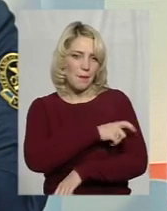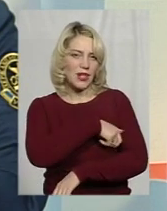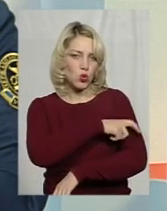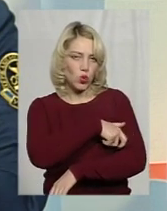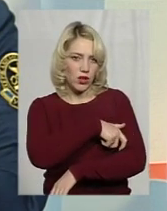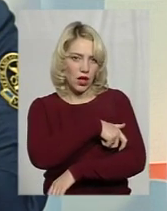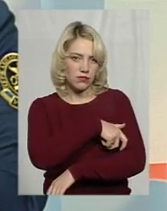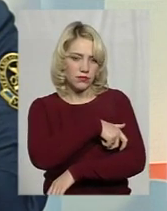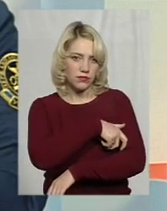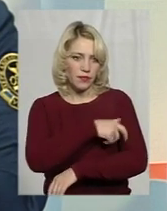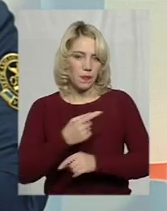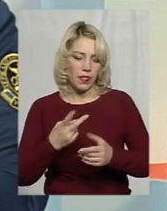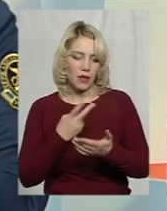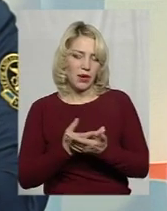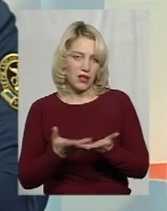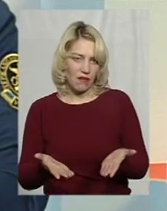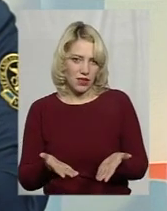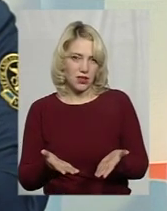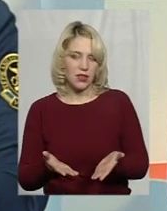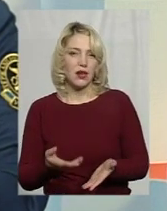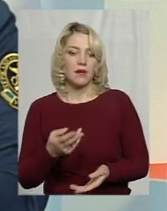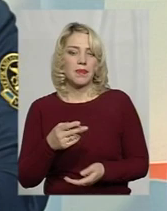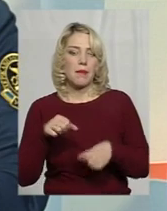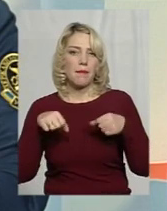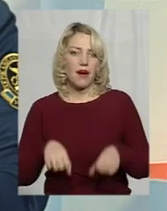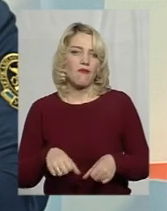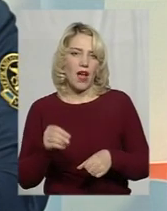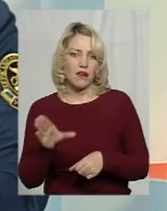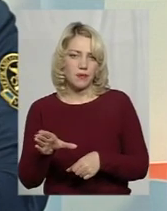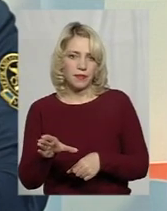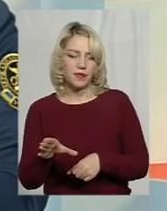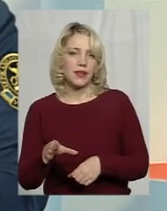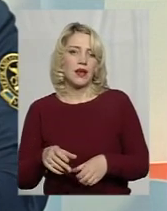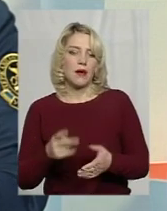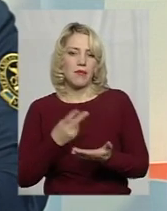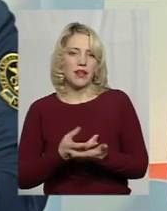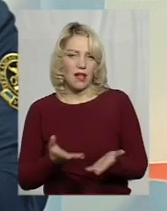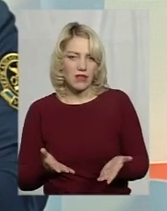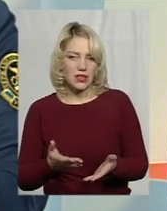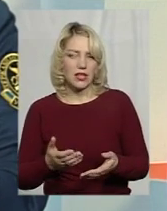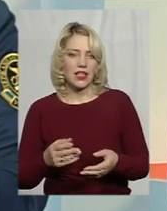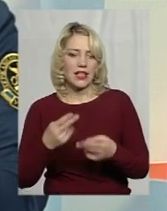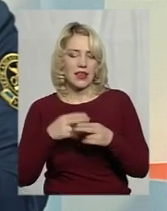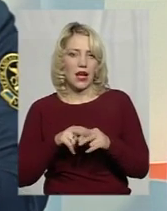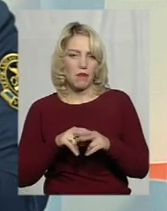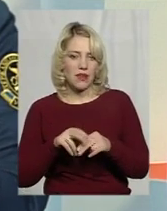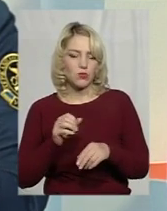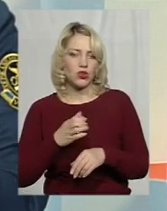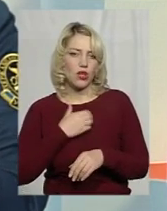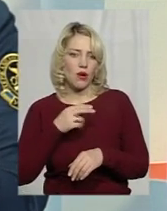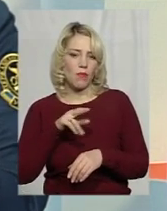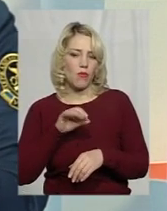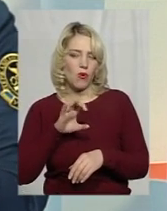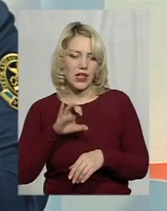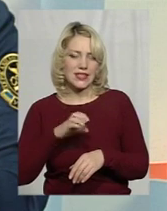пред'явити права, пред'явити техпаспорт і страхування, полістрахування.